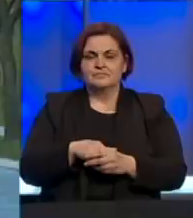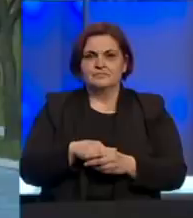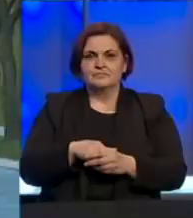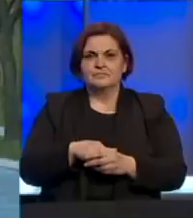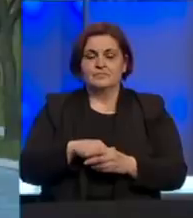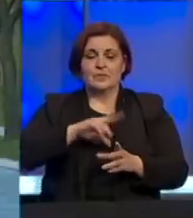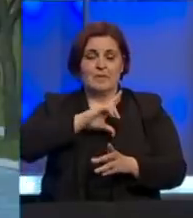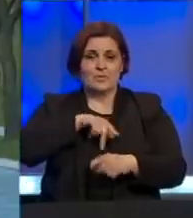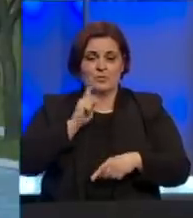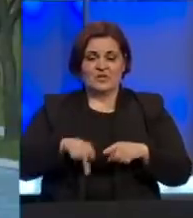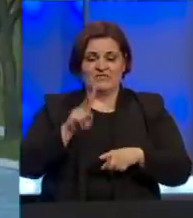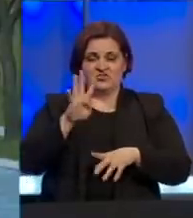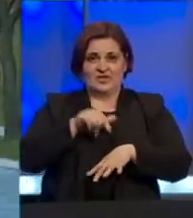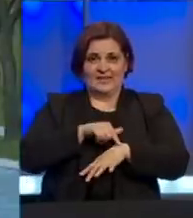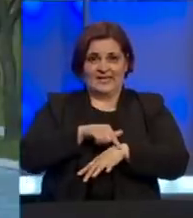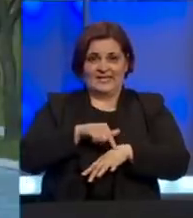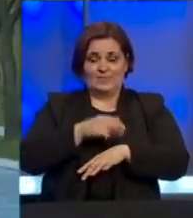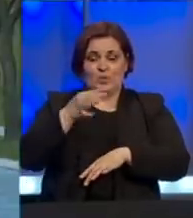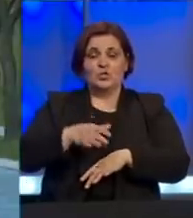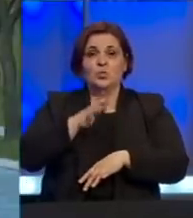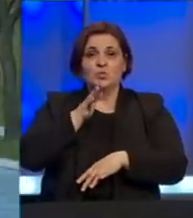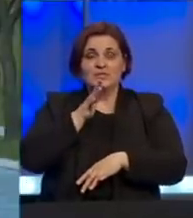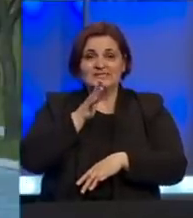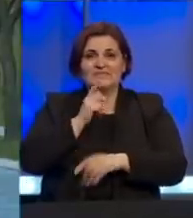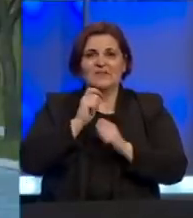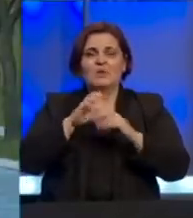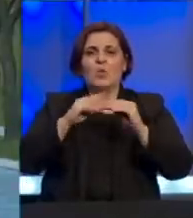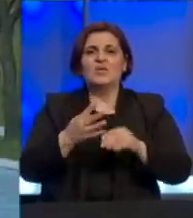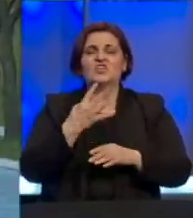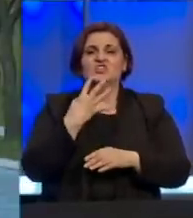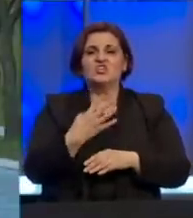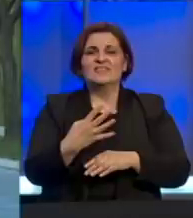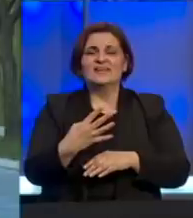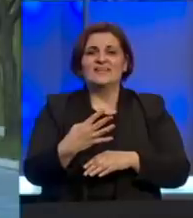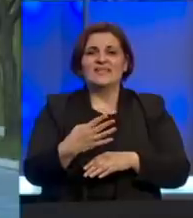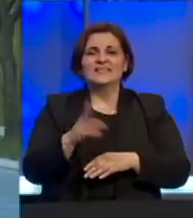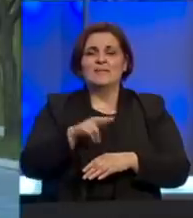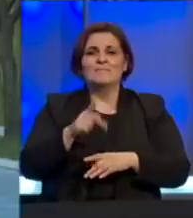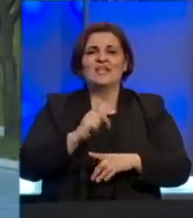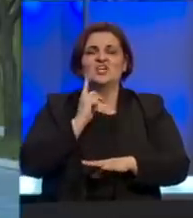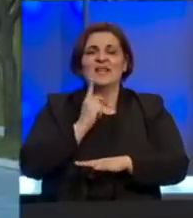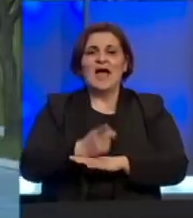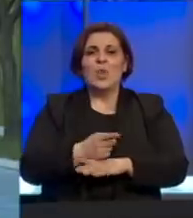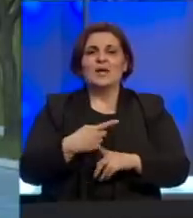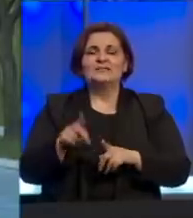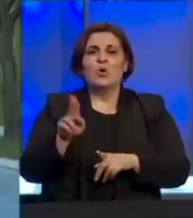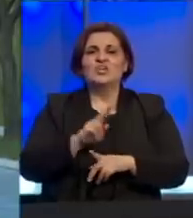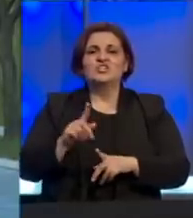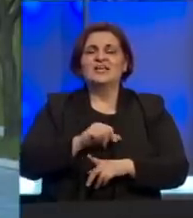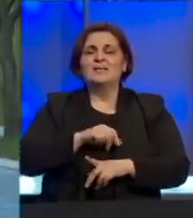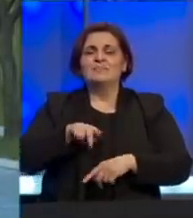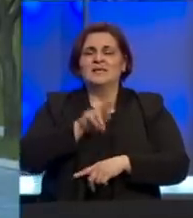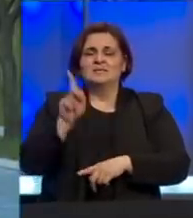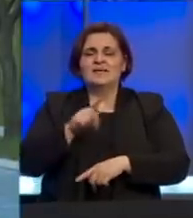Policija je u posljednja 24 sata u kantonu Sarajevo izdala ukupno 40 prekršajnih naloga, što zbog kršenja zabrane